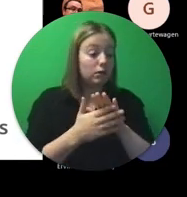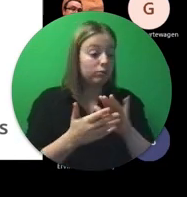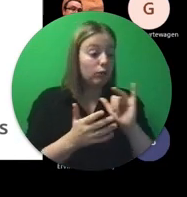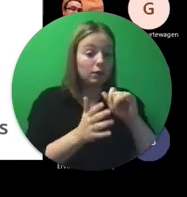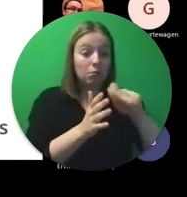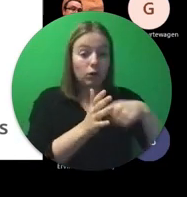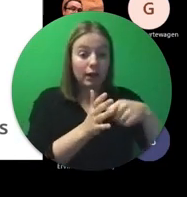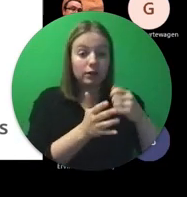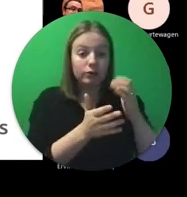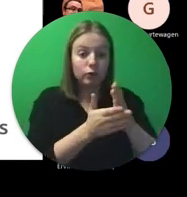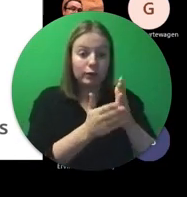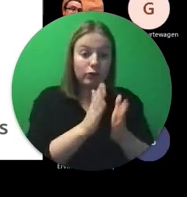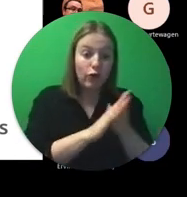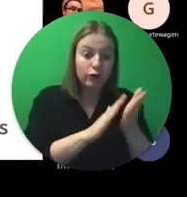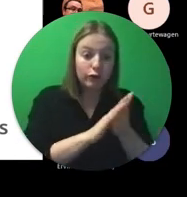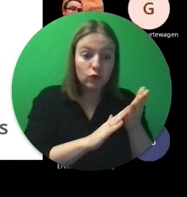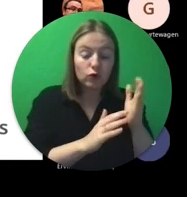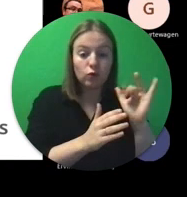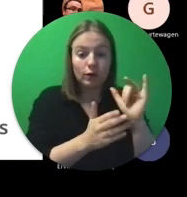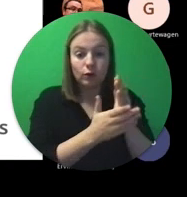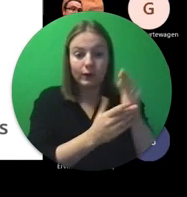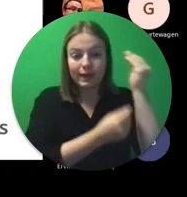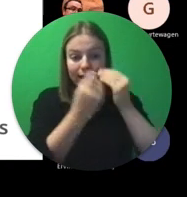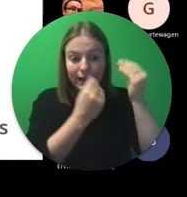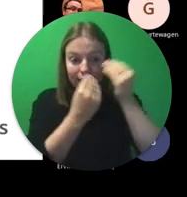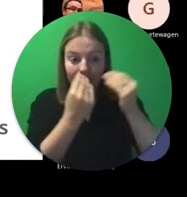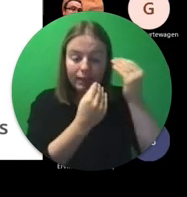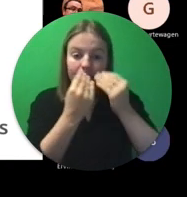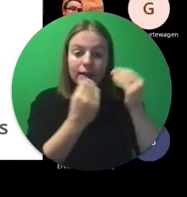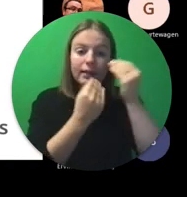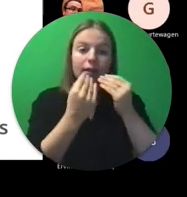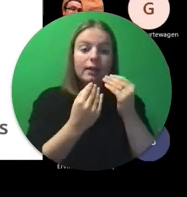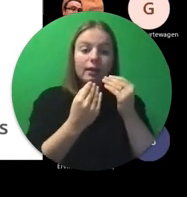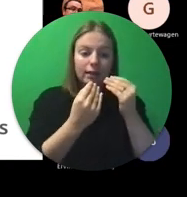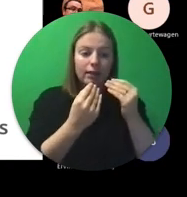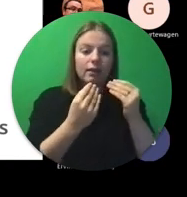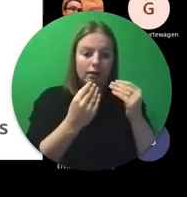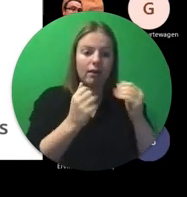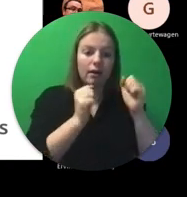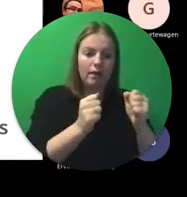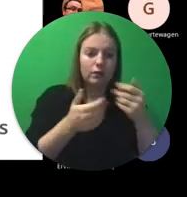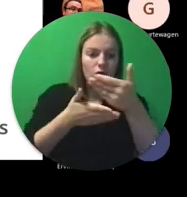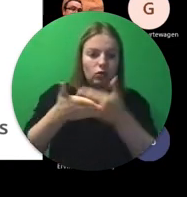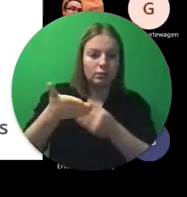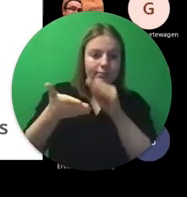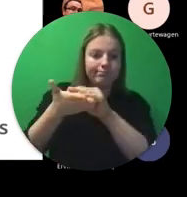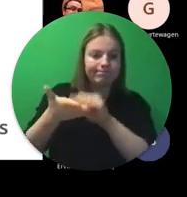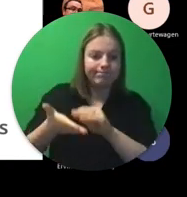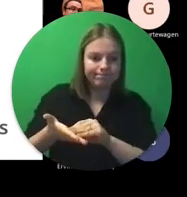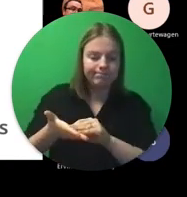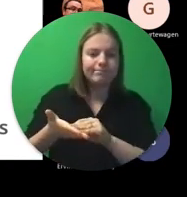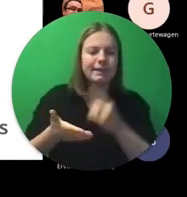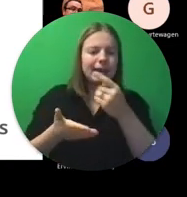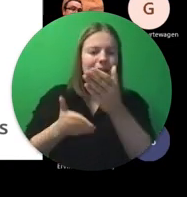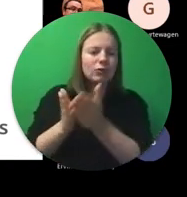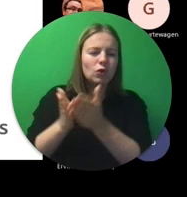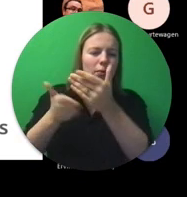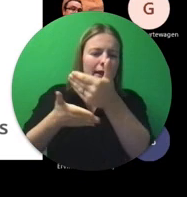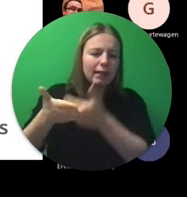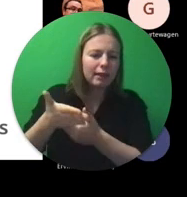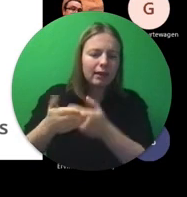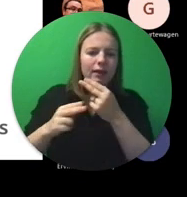dat we al gaan verzilveren. Dus wat jullie daarin hebben geleerd, dat te gaan documenteren, dan bestaat er een document, de Europas